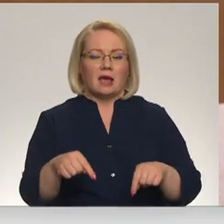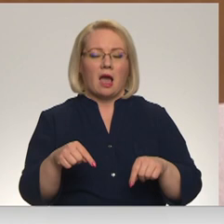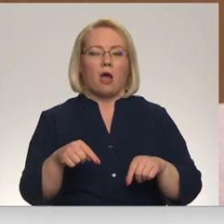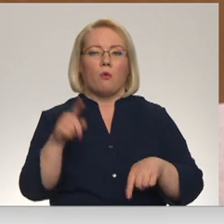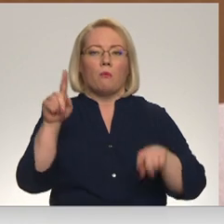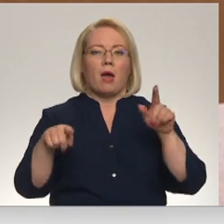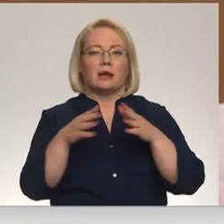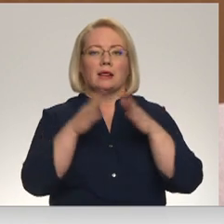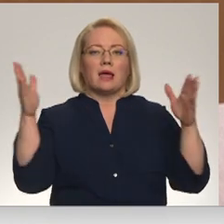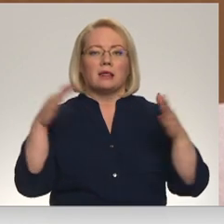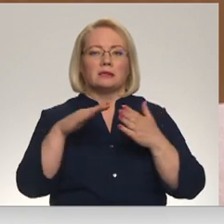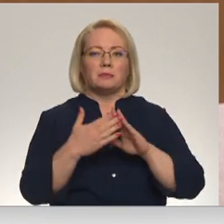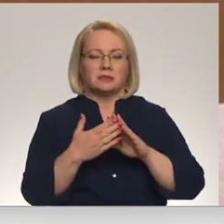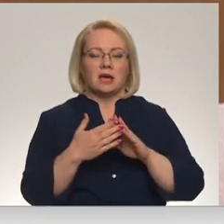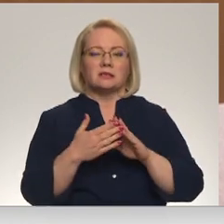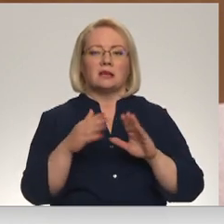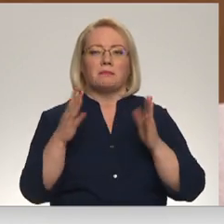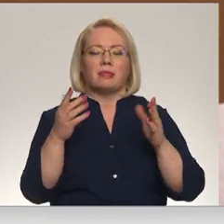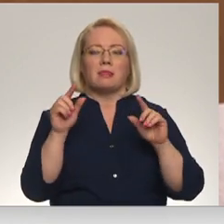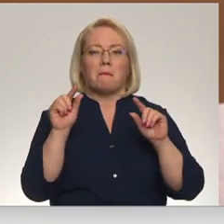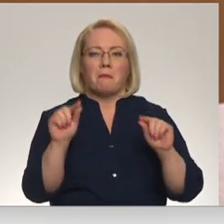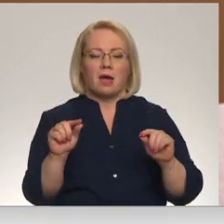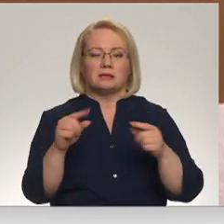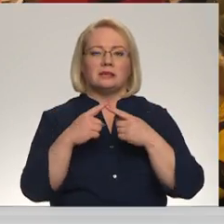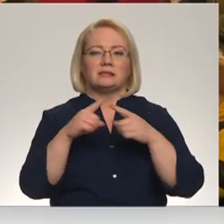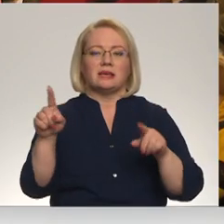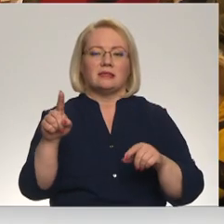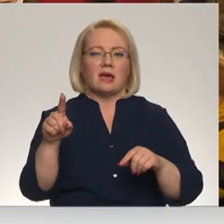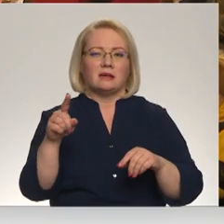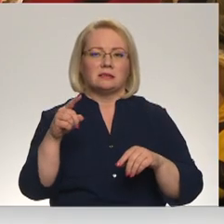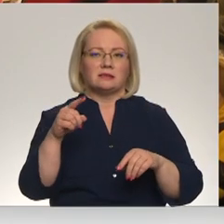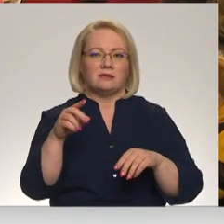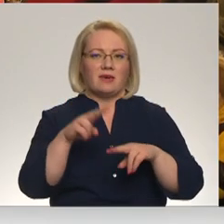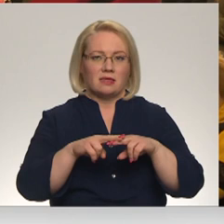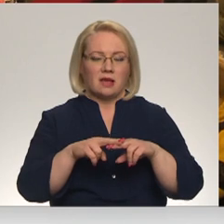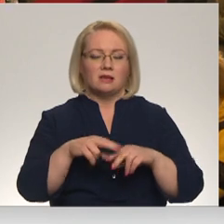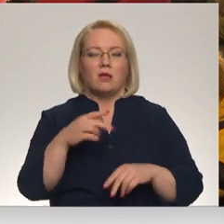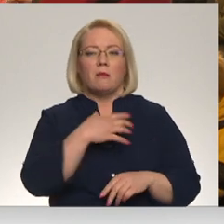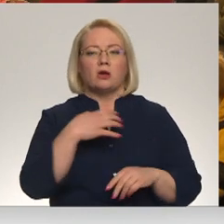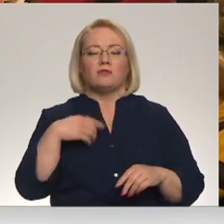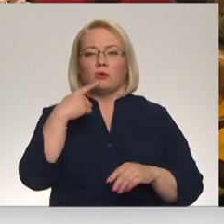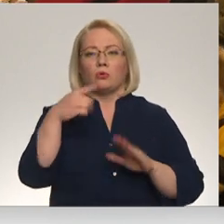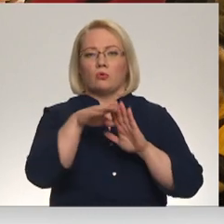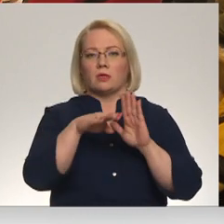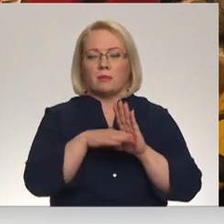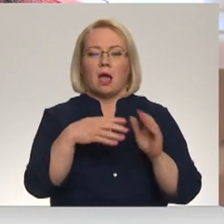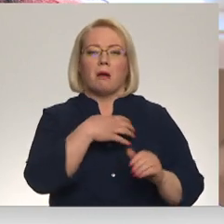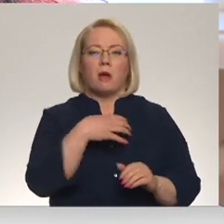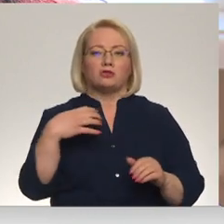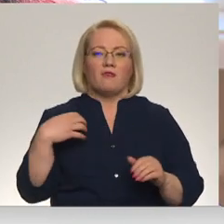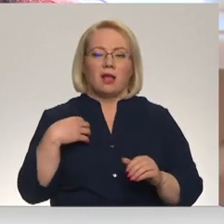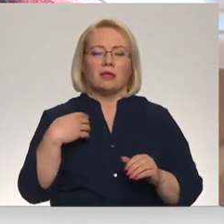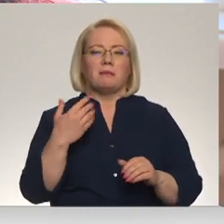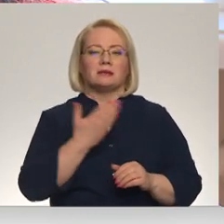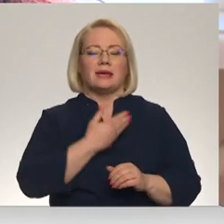pilsētās, un ļoti maz ir dažās citās pašvaldības. Valdībā pieņemti noteikumi nosaka, pašvaldībās izmitināmo Ukrainas